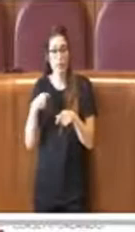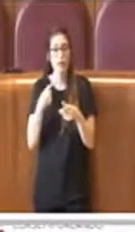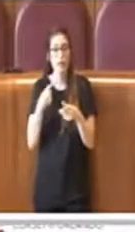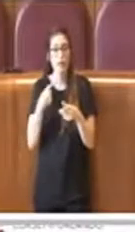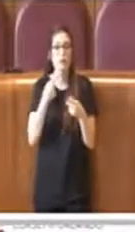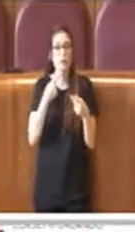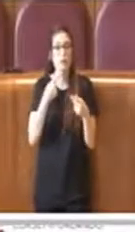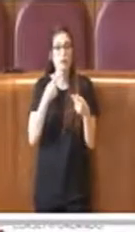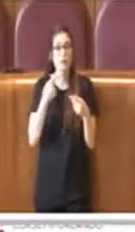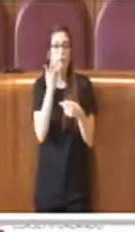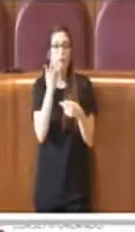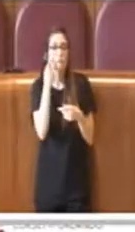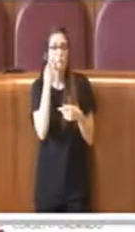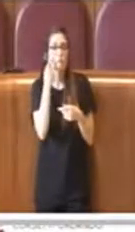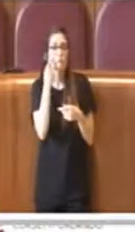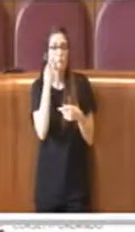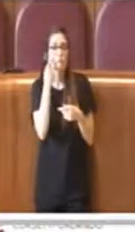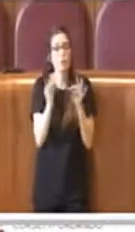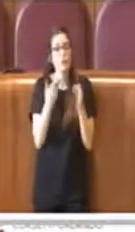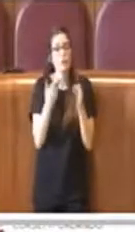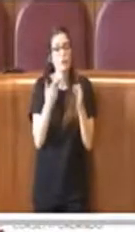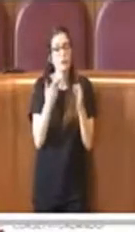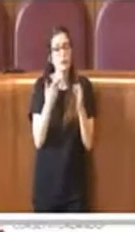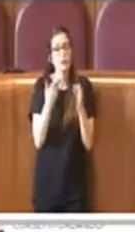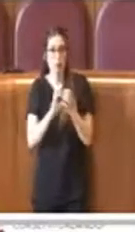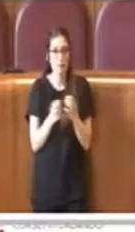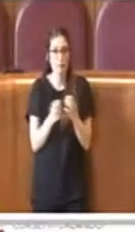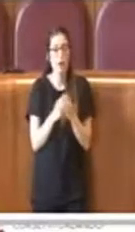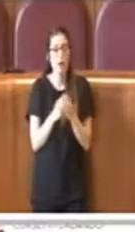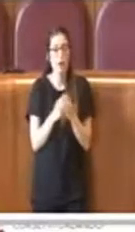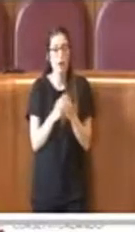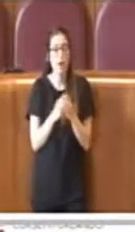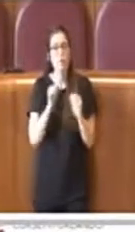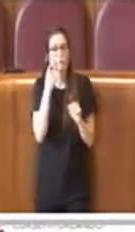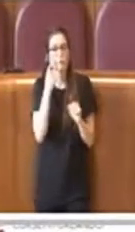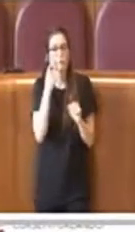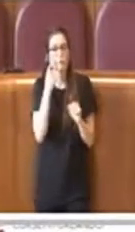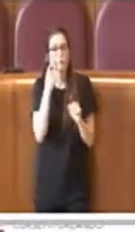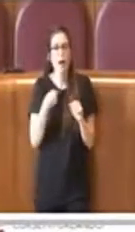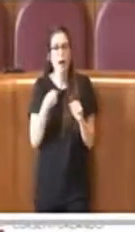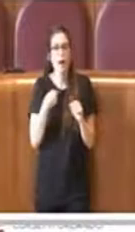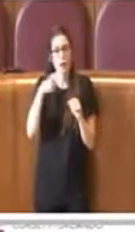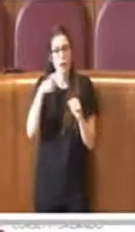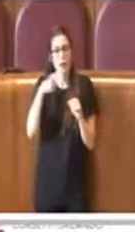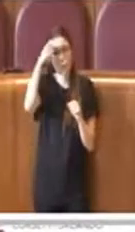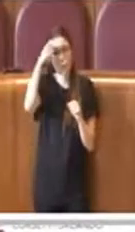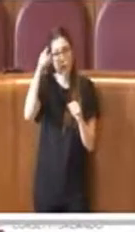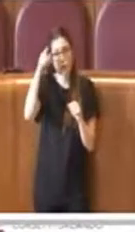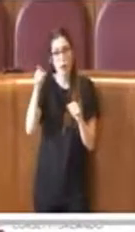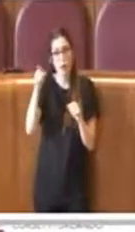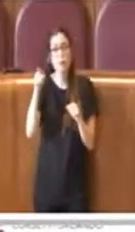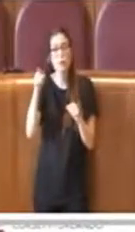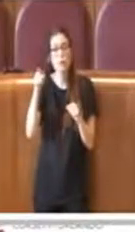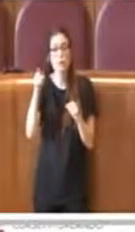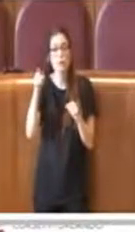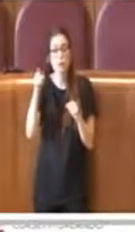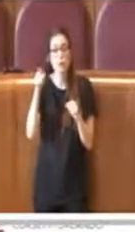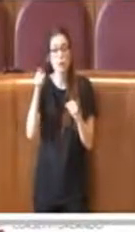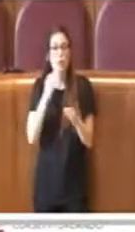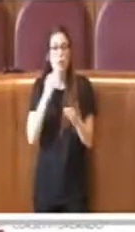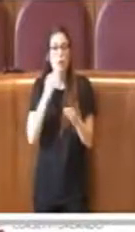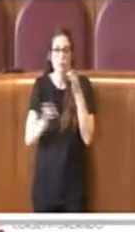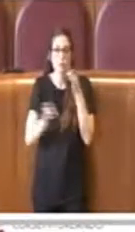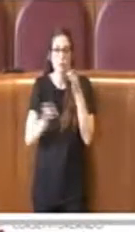osservazioni e proposte. Il regolamento prevede anche la possibilità da parte degli organi di governo della consulta di illustrare la